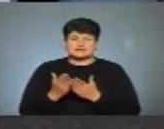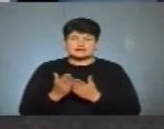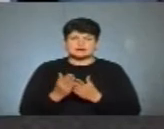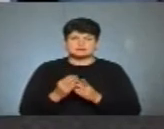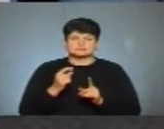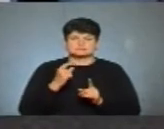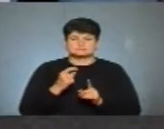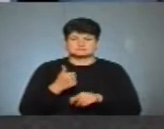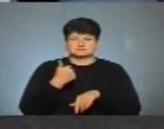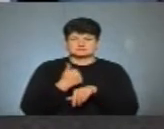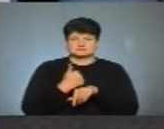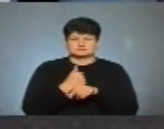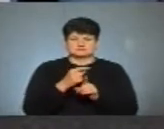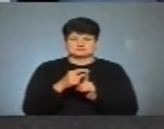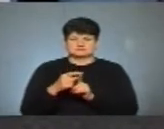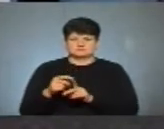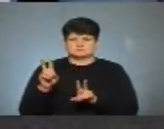слова». Корнація слова.